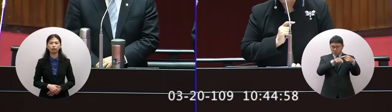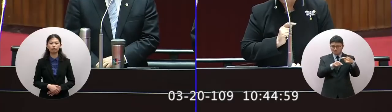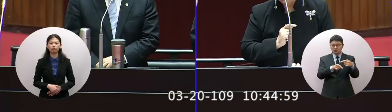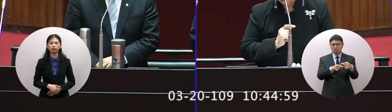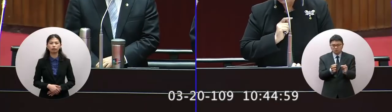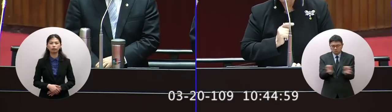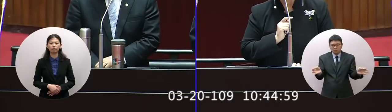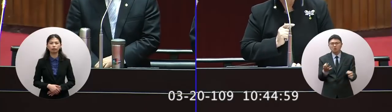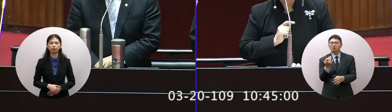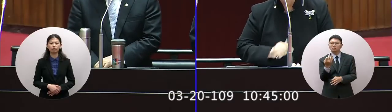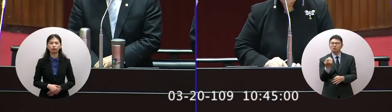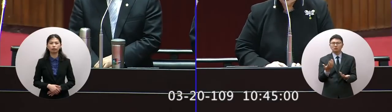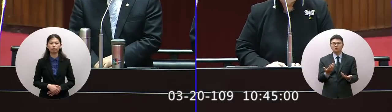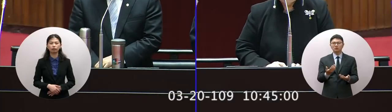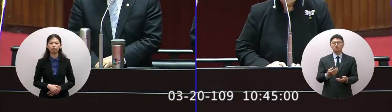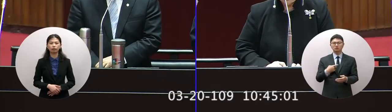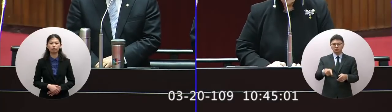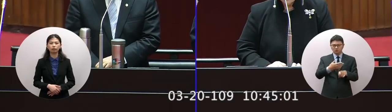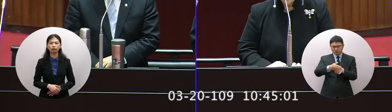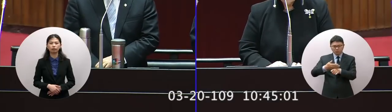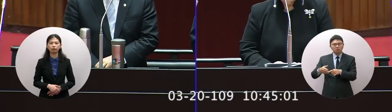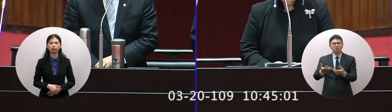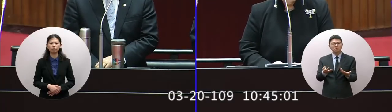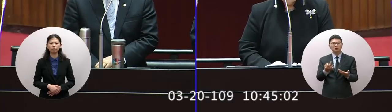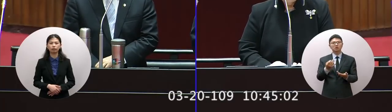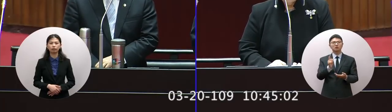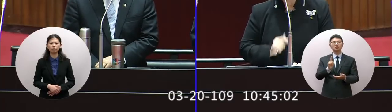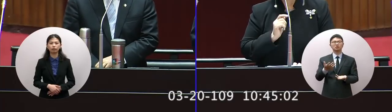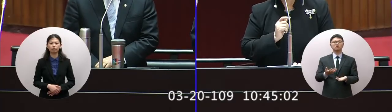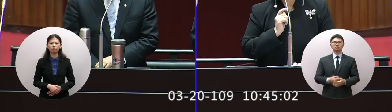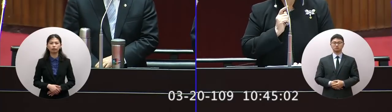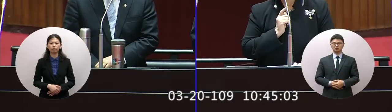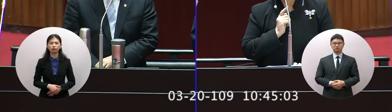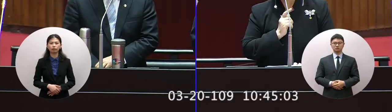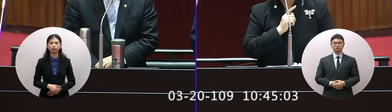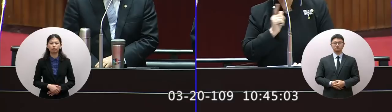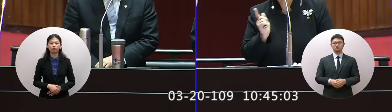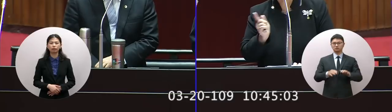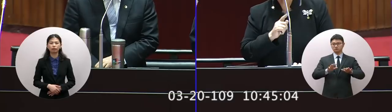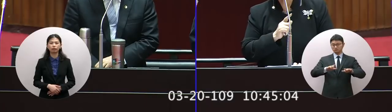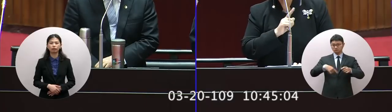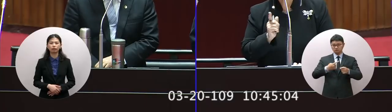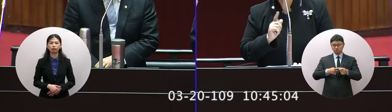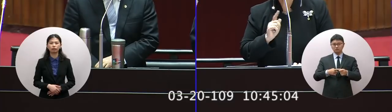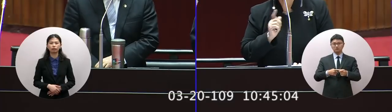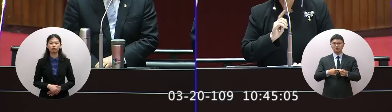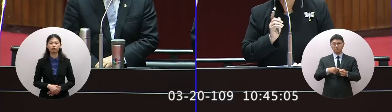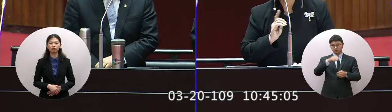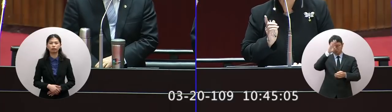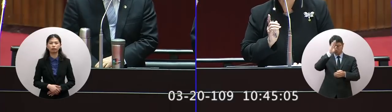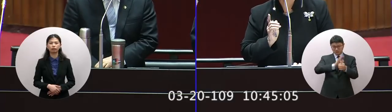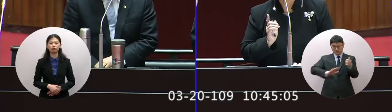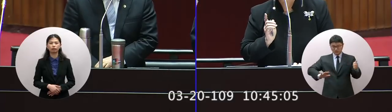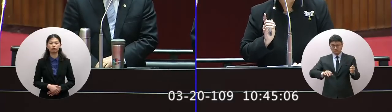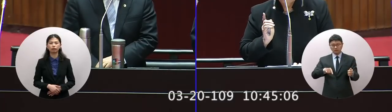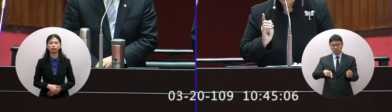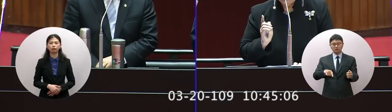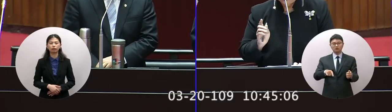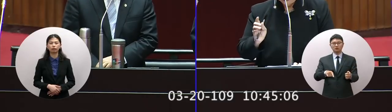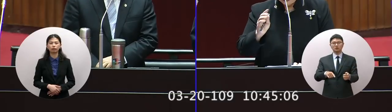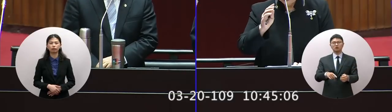到多少我們是不是要怎麼本來今年疫情已經停業了很多因為疫情我們停業了很多